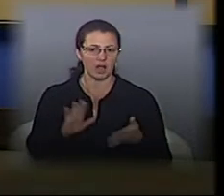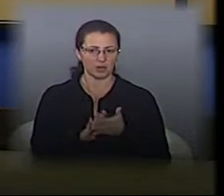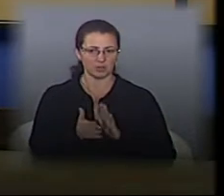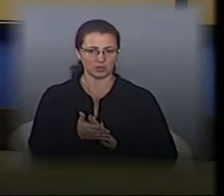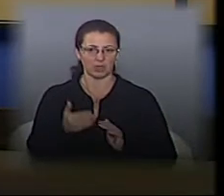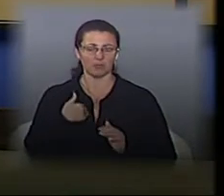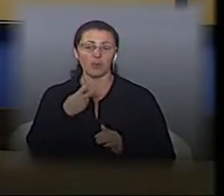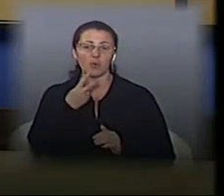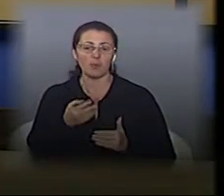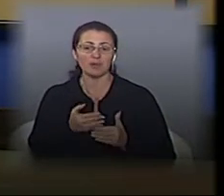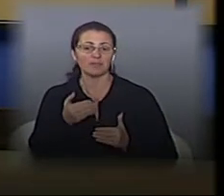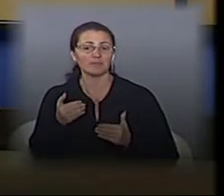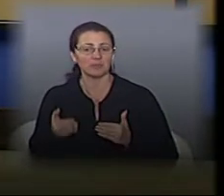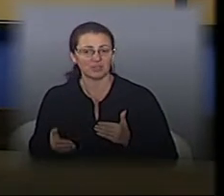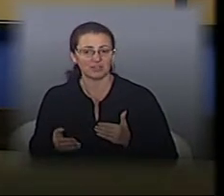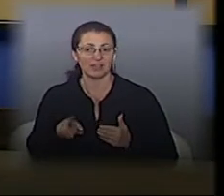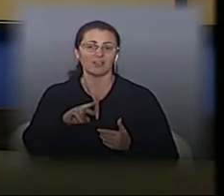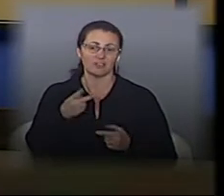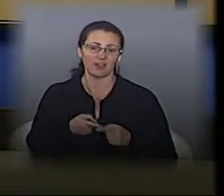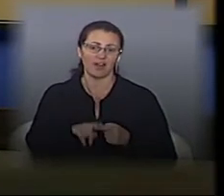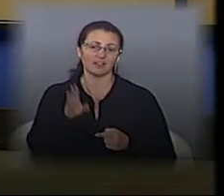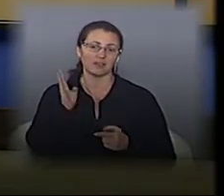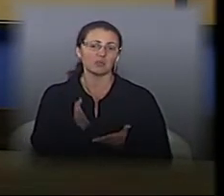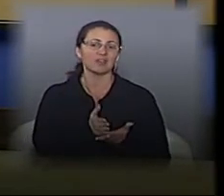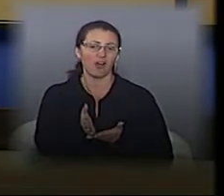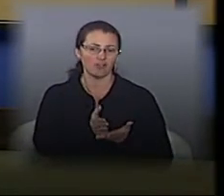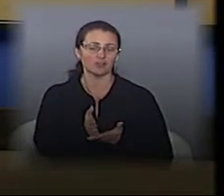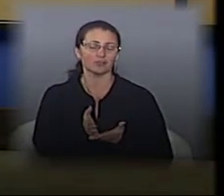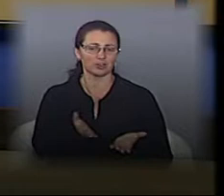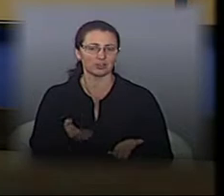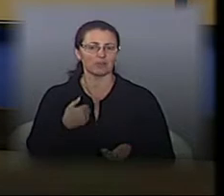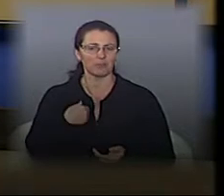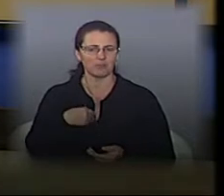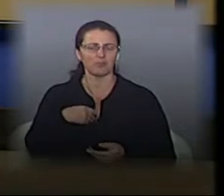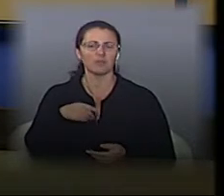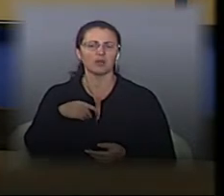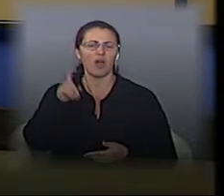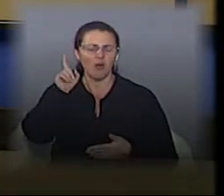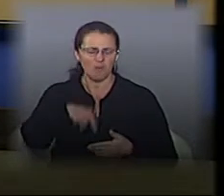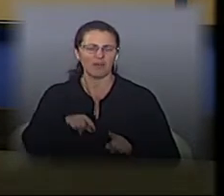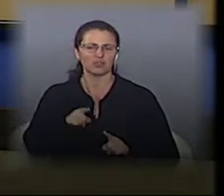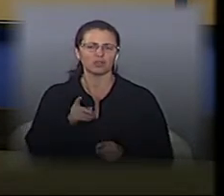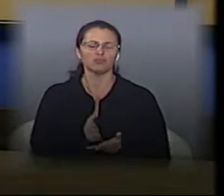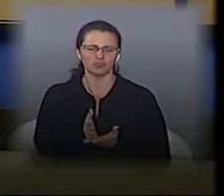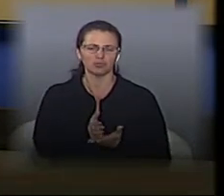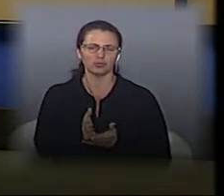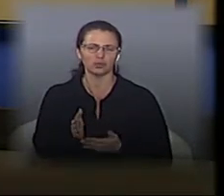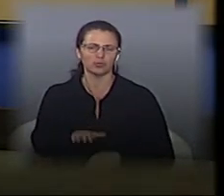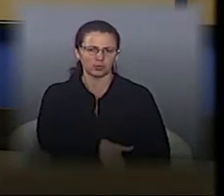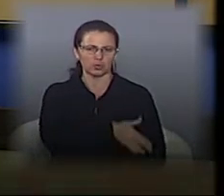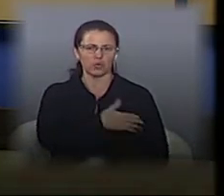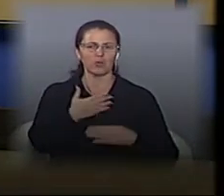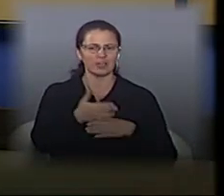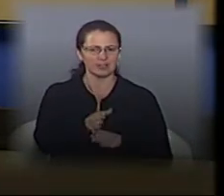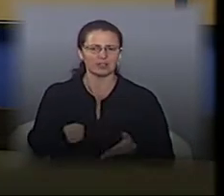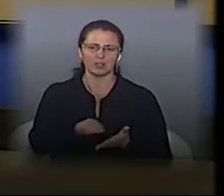побачимо з часом, яким чином вони будуть служити. Але ми впевнені в тому, що вони будуть служити довго і на них не буде, скажімо, тріщин,